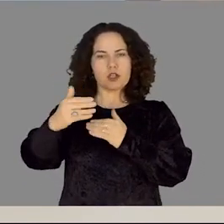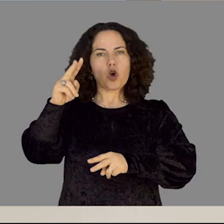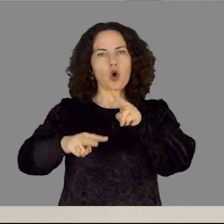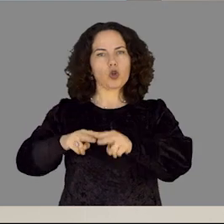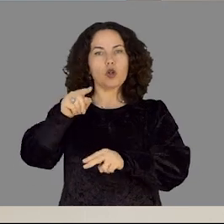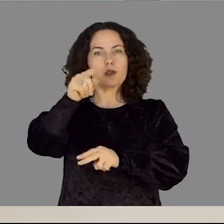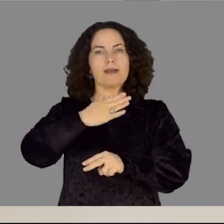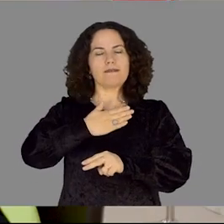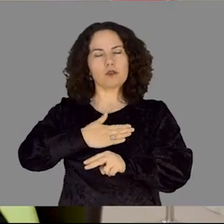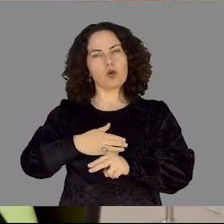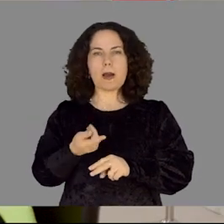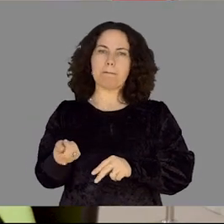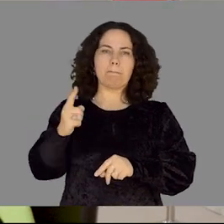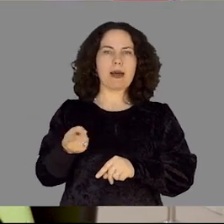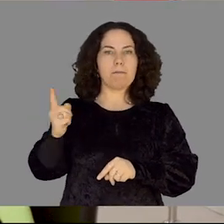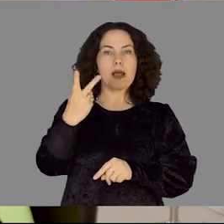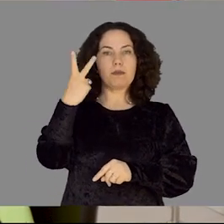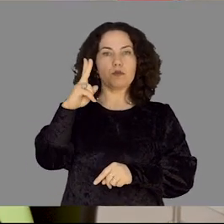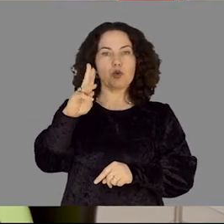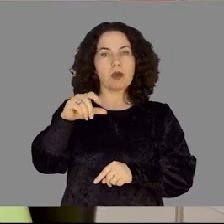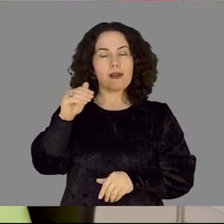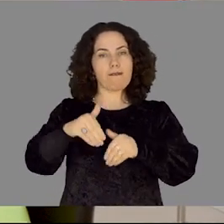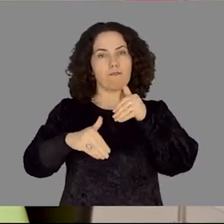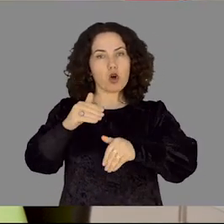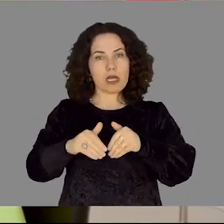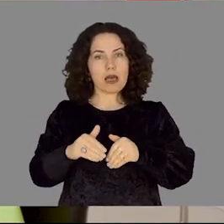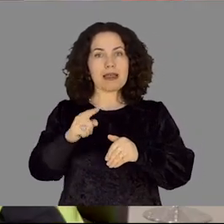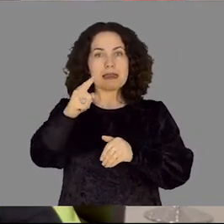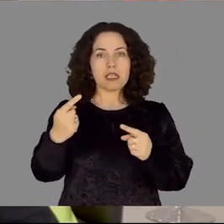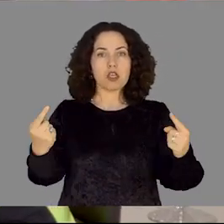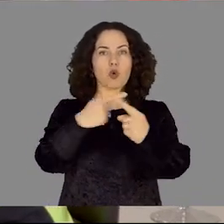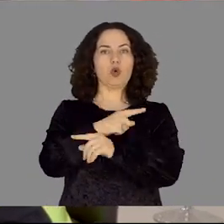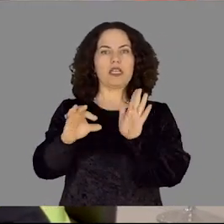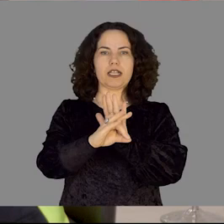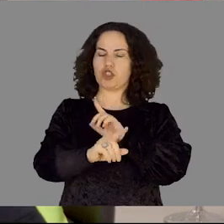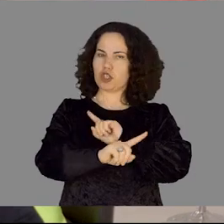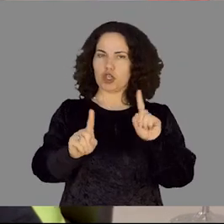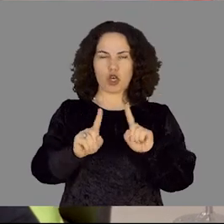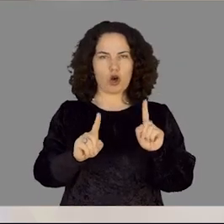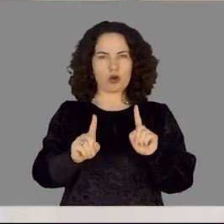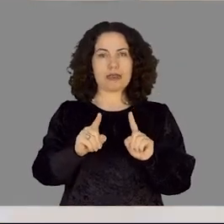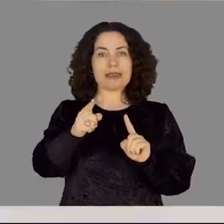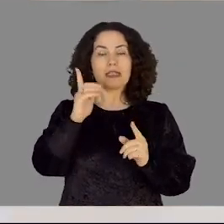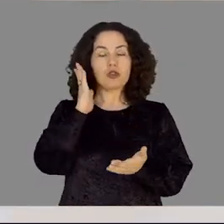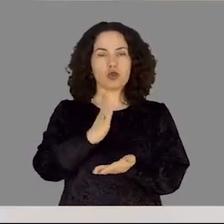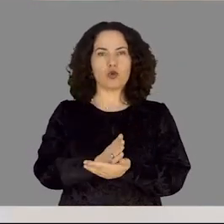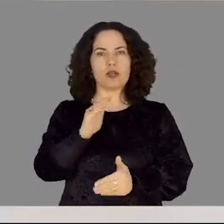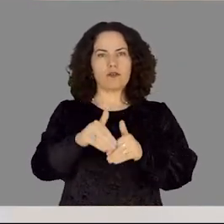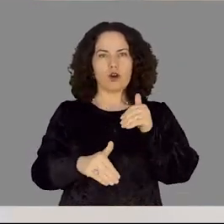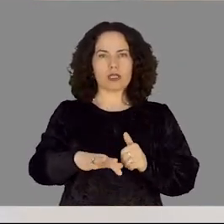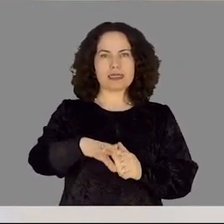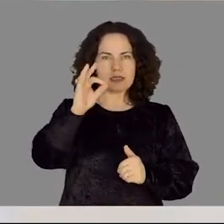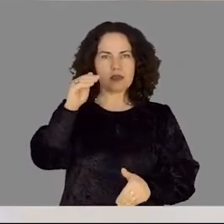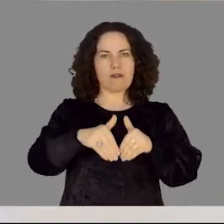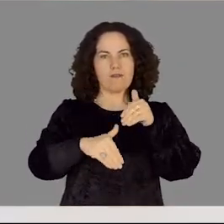Pas njëftimin të dufisht dhe dokumentonat të, gjdo shkelje dënojt si pas të gjitë. Ushtronit të drejtën e votus. Zgjith, voto,